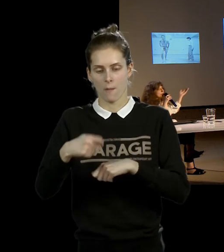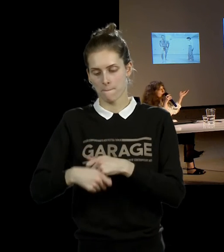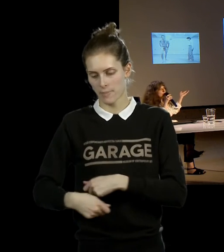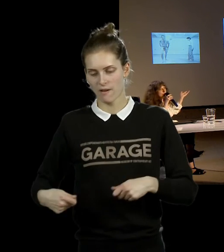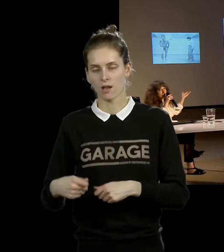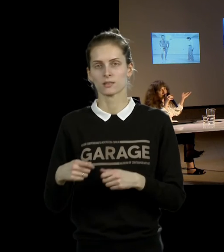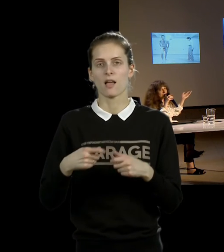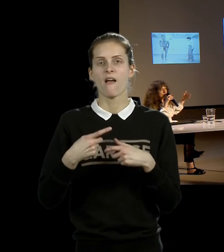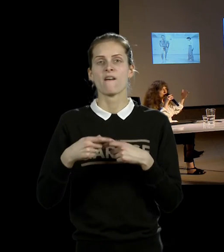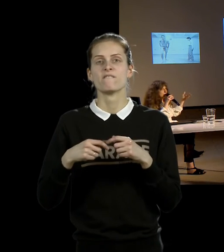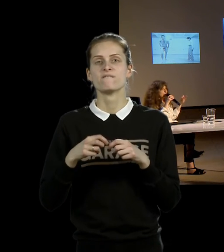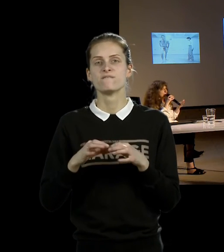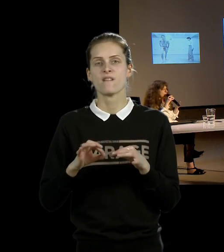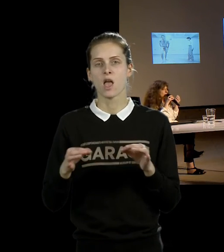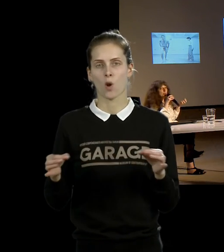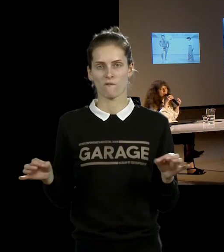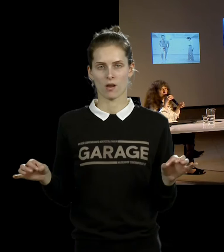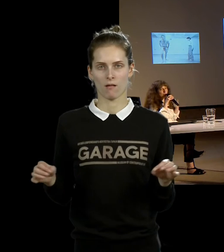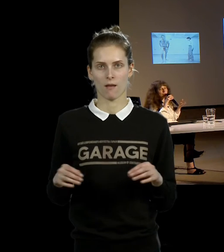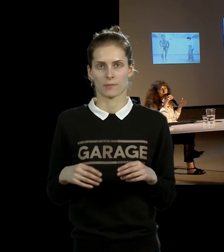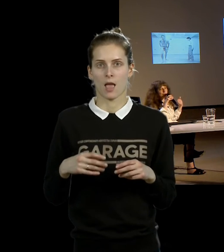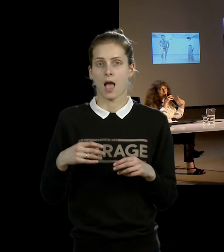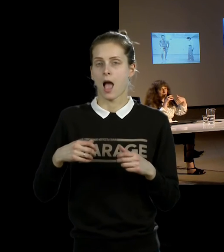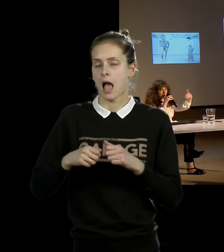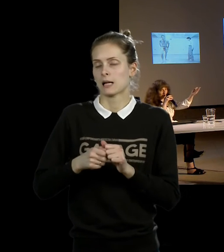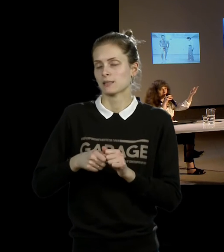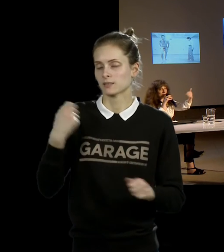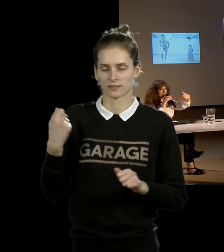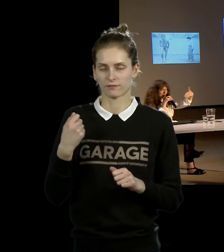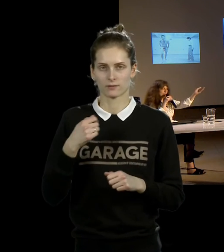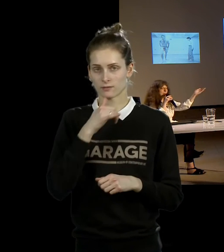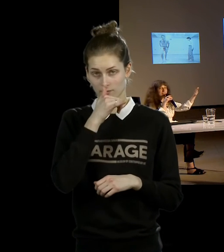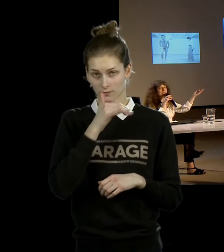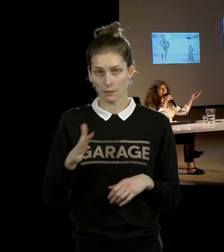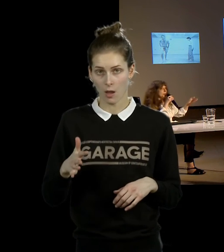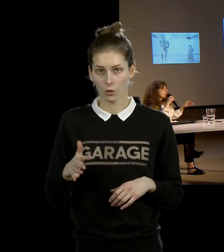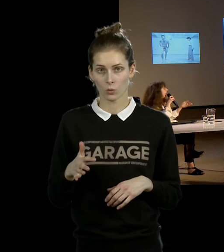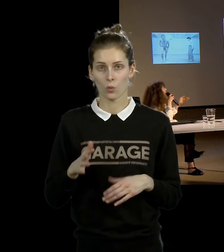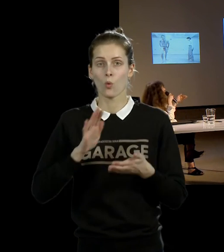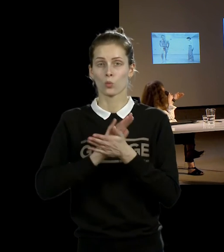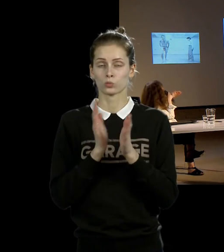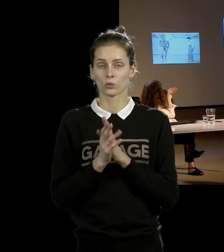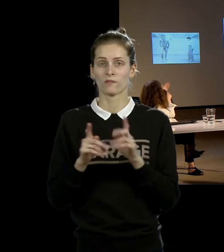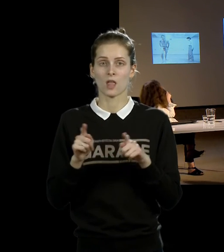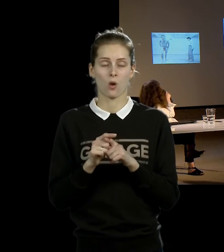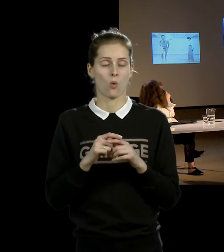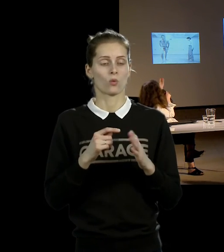ее разорвать, но по условиям перформансы он не может преодолеть ее. Он бежит